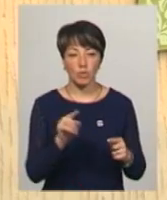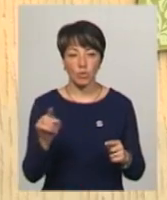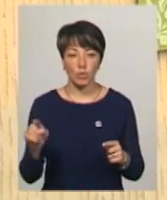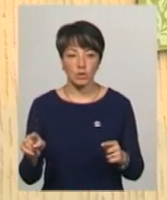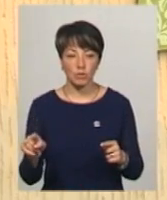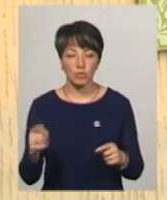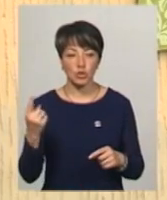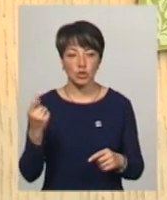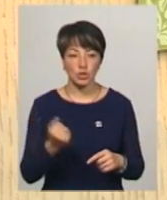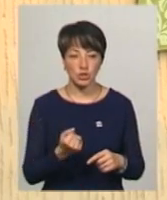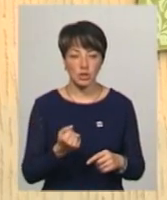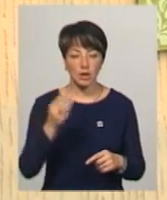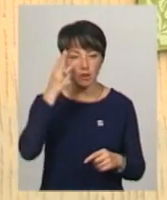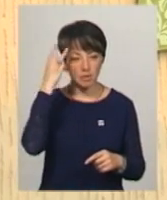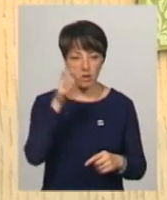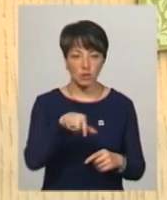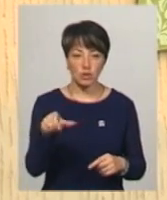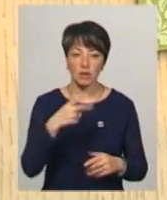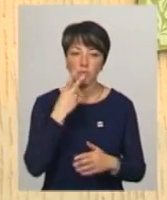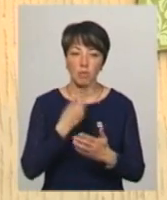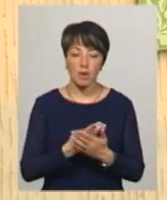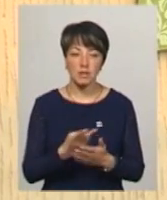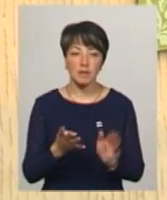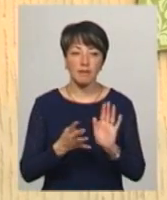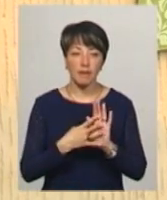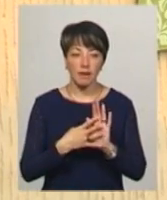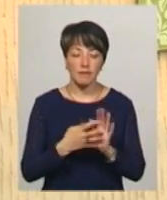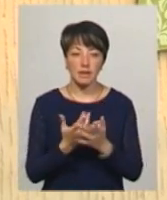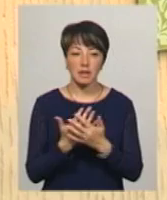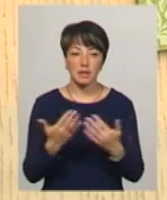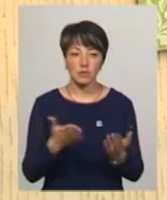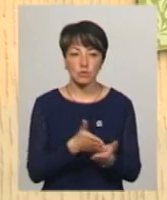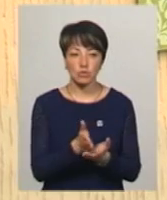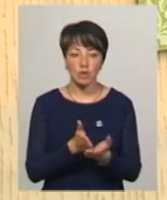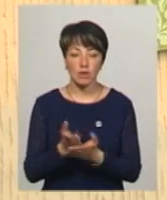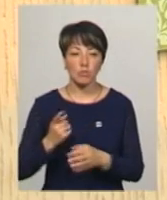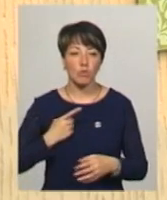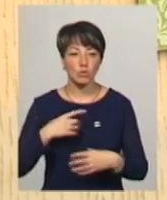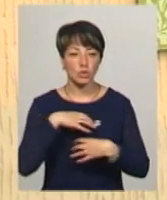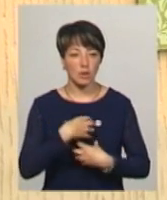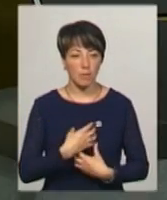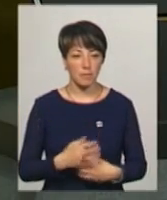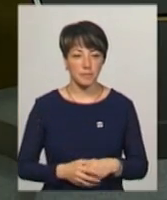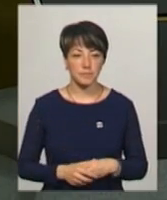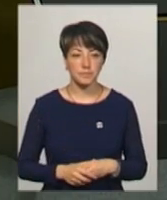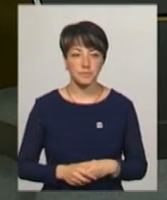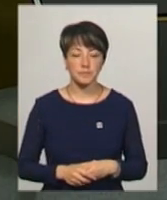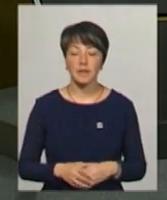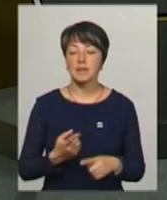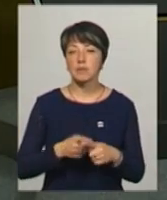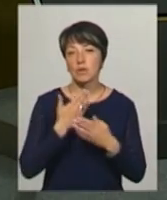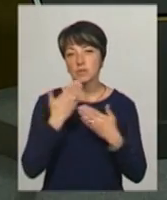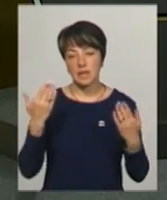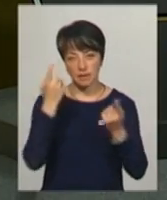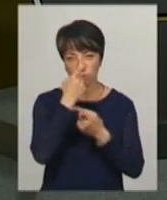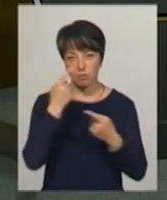тижня хмельничани побачать 9 різножанрових монодрам. Це була